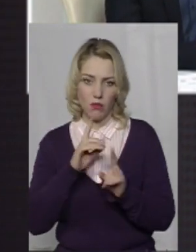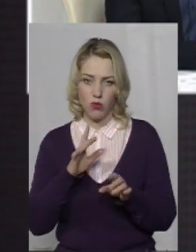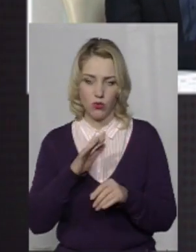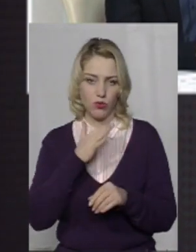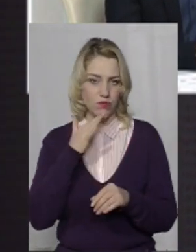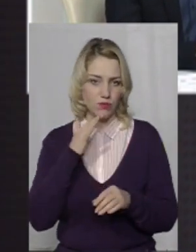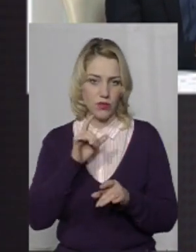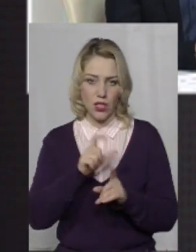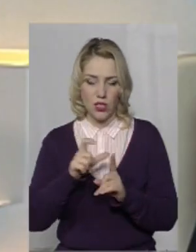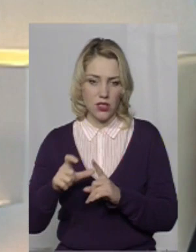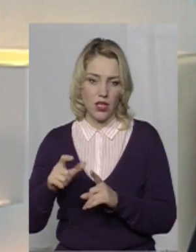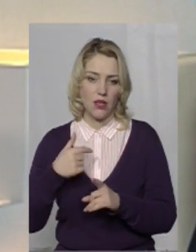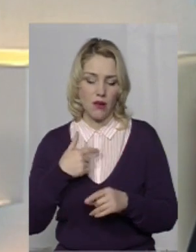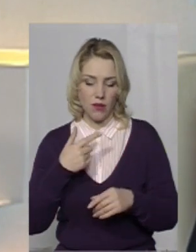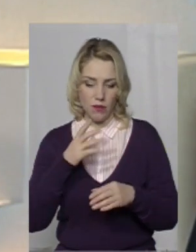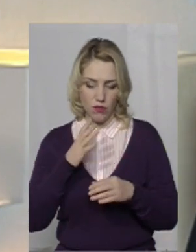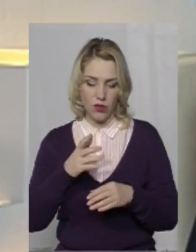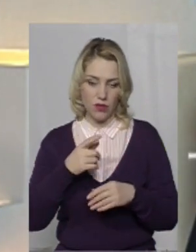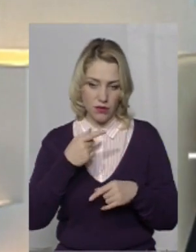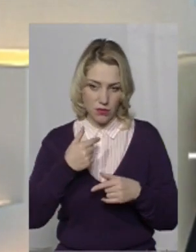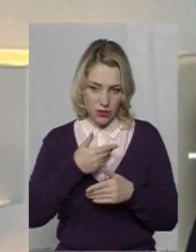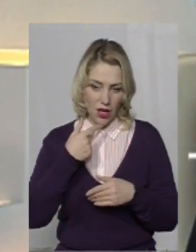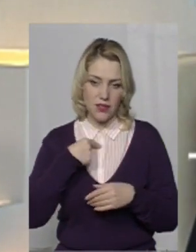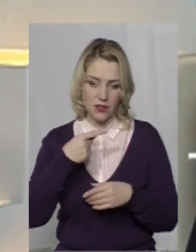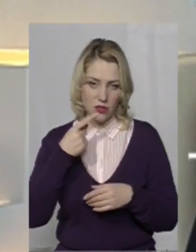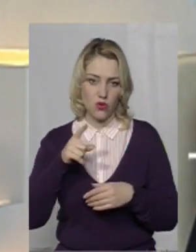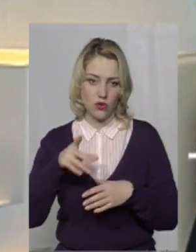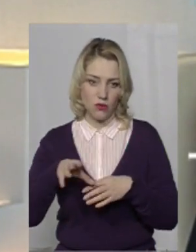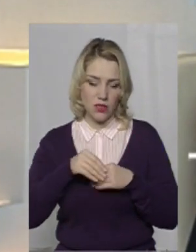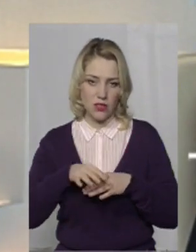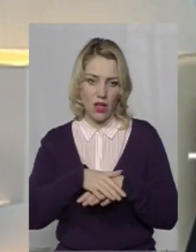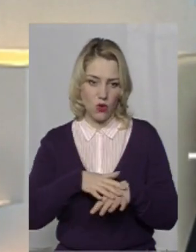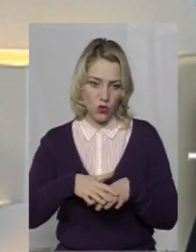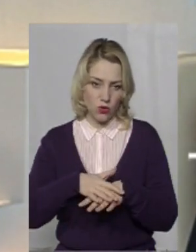голослівним, якщо скажу, що ми дійсно з народом. В першу чергу,